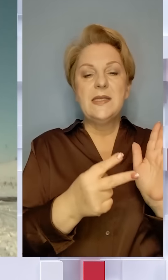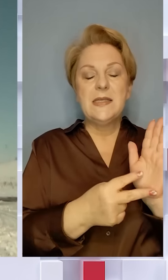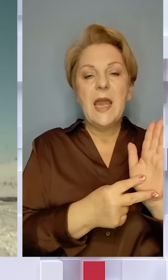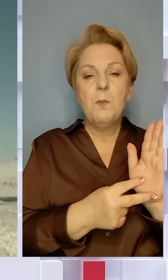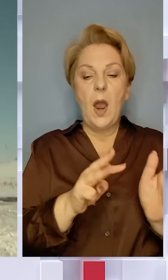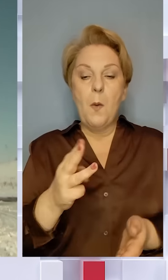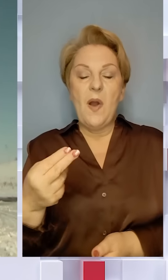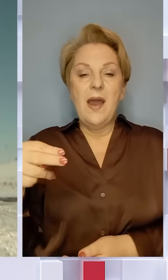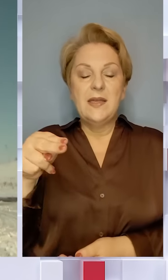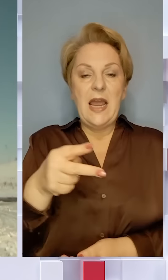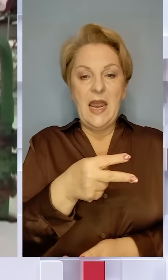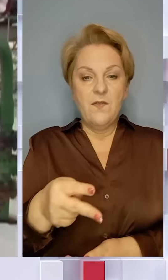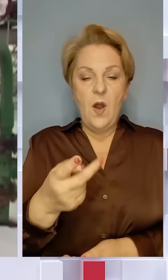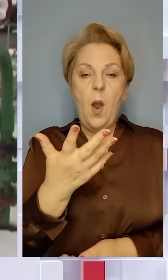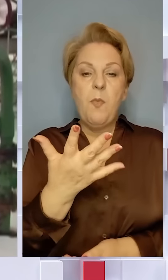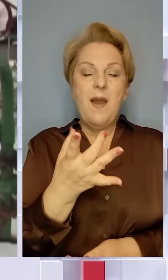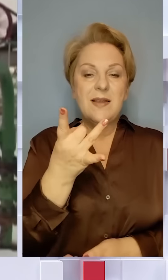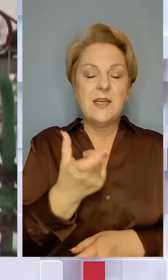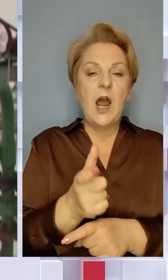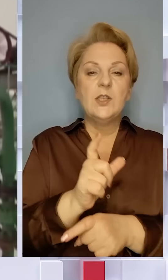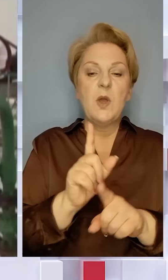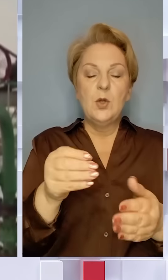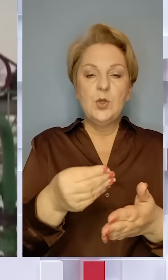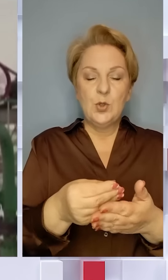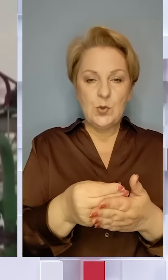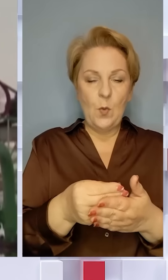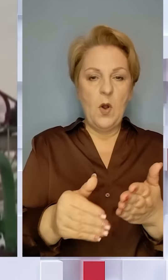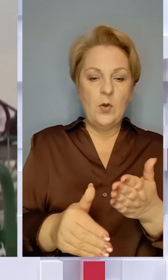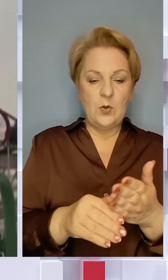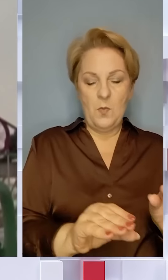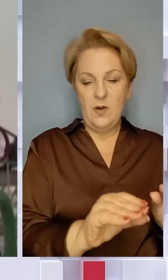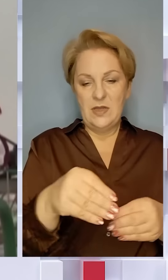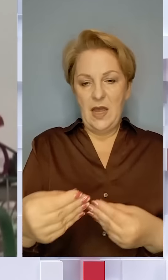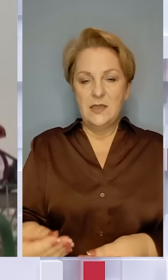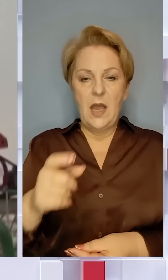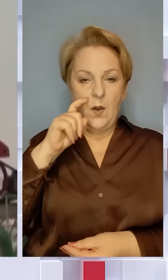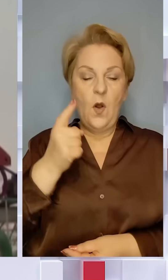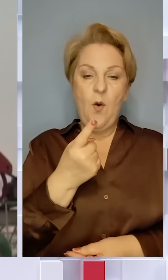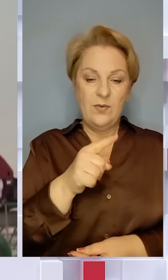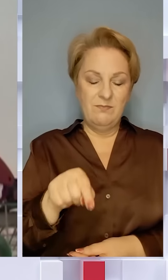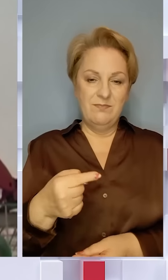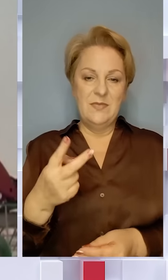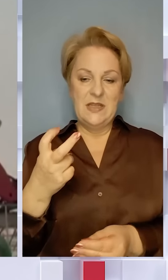євро. І це о п'ятеро більше, ніж сума допомоги, наданої Прагою Україні, а саме мільярд 290 мільйонів євро.